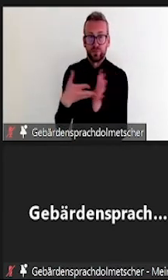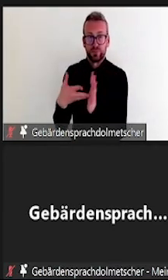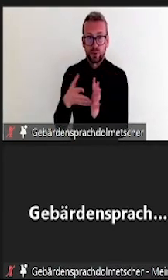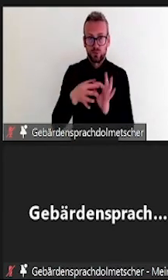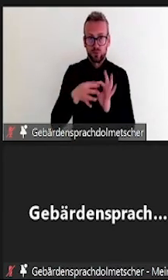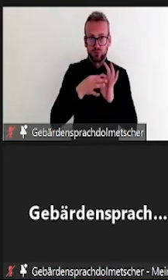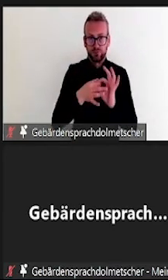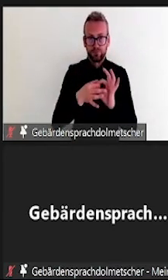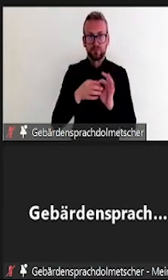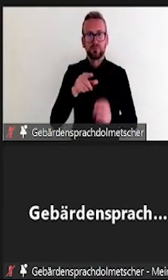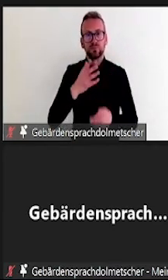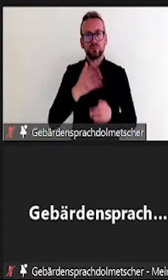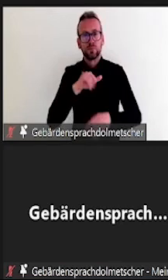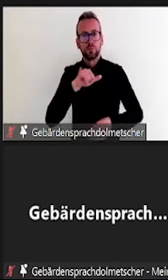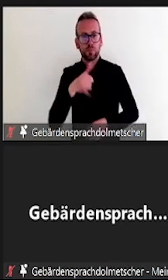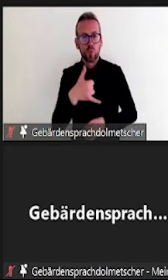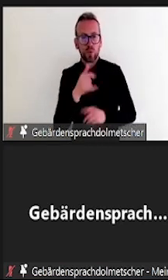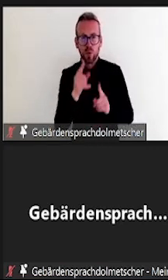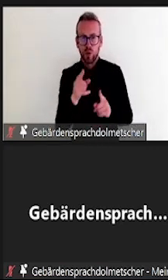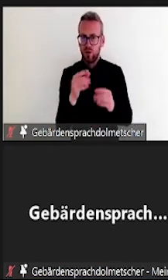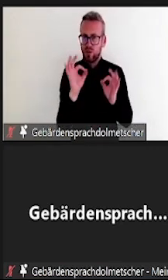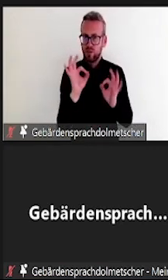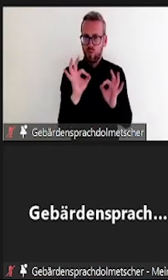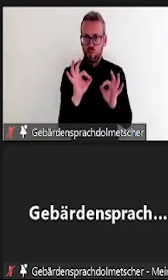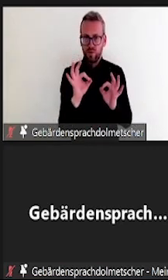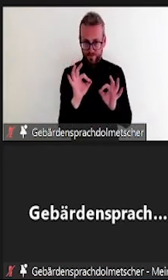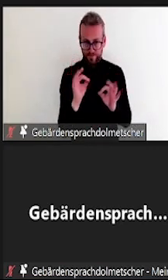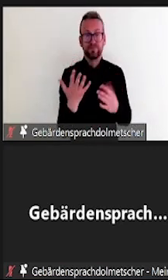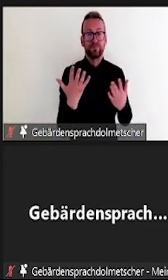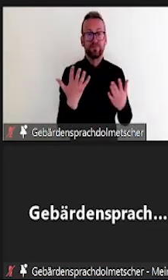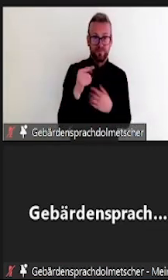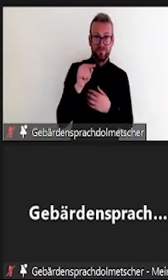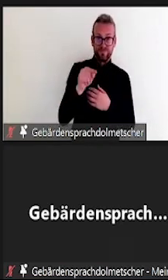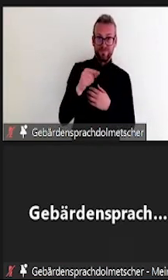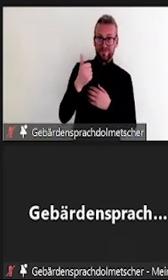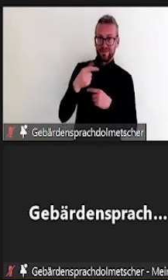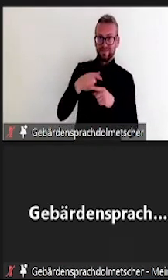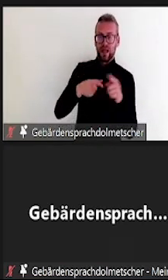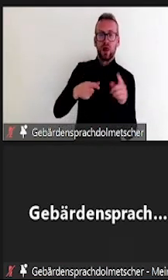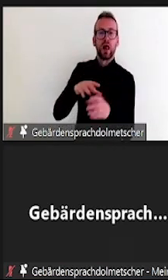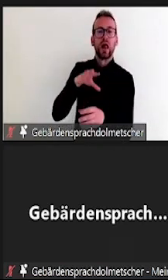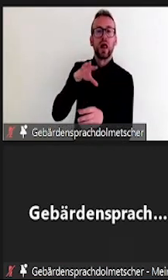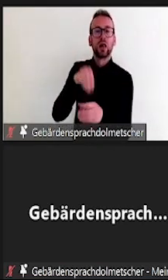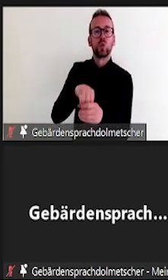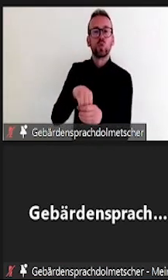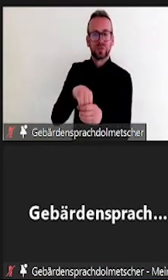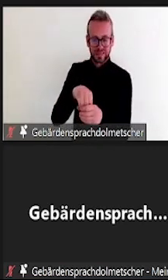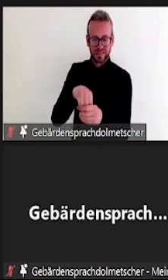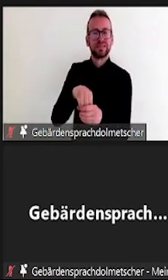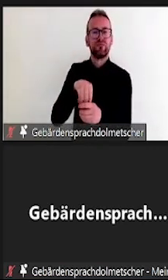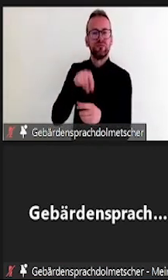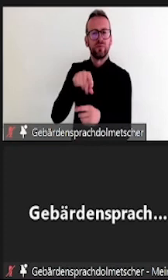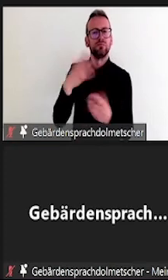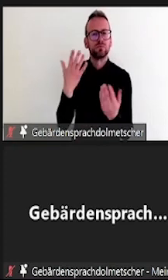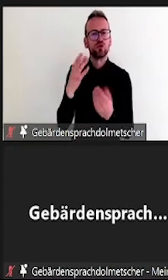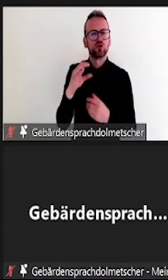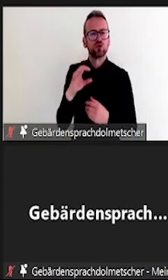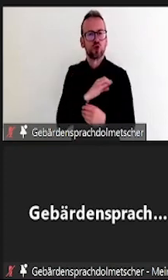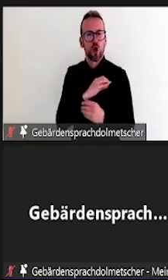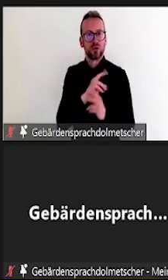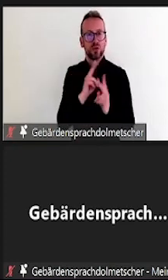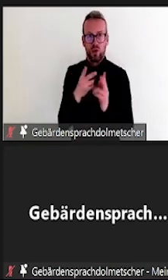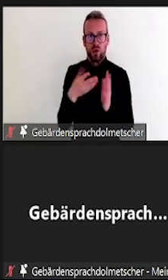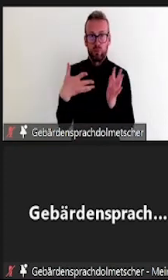die Abschlussnote eingehen und bei diesen Prüfungsformaten dominieren dann noch Formen wie Klausur, mündliche Prüfung,